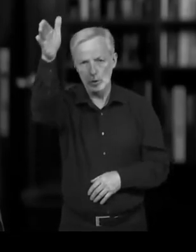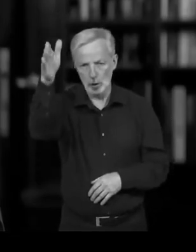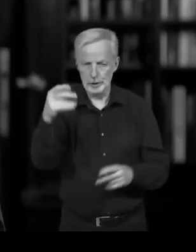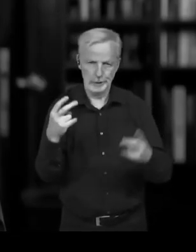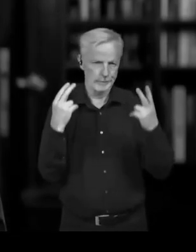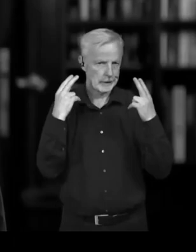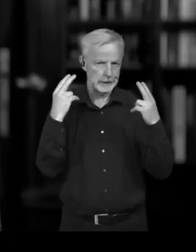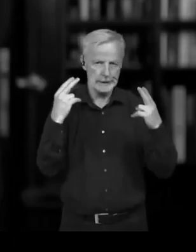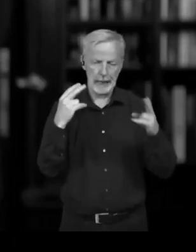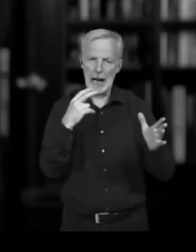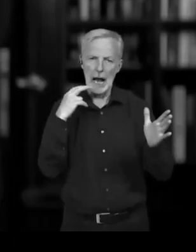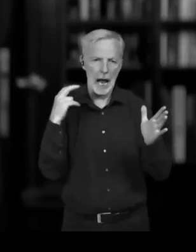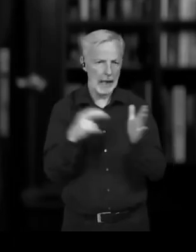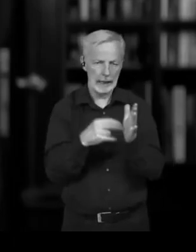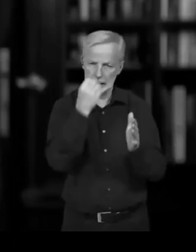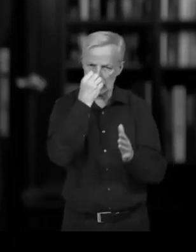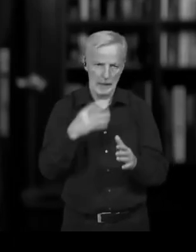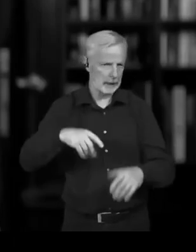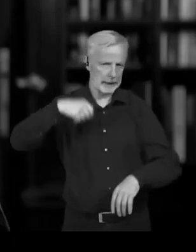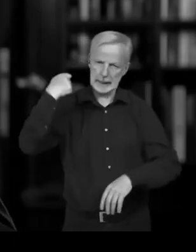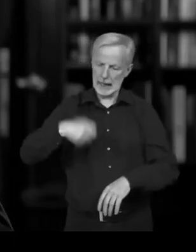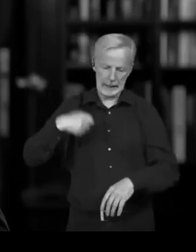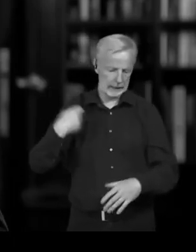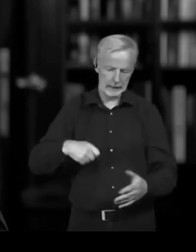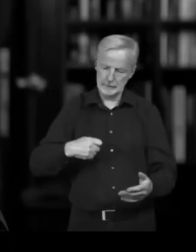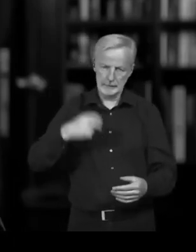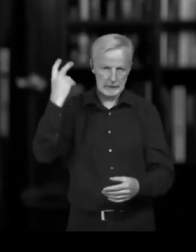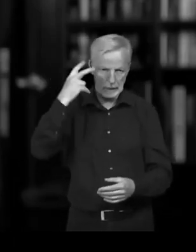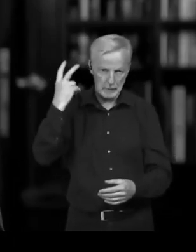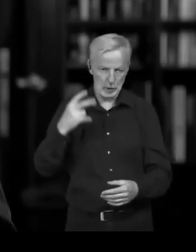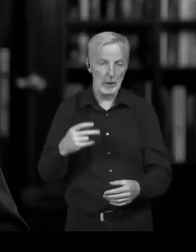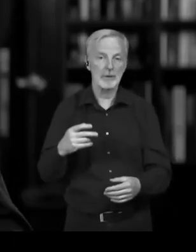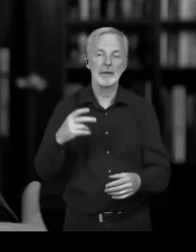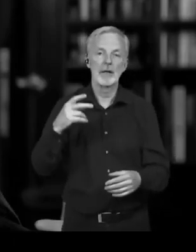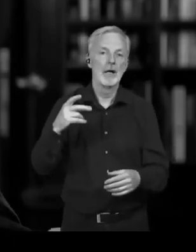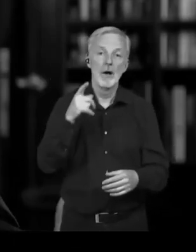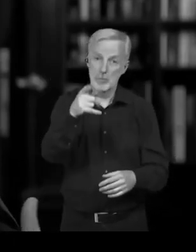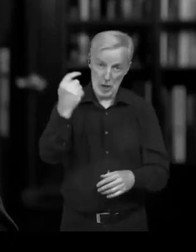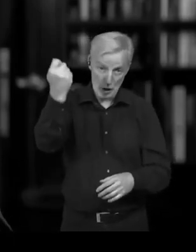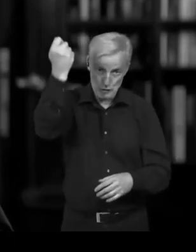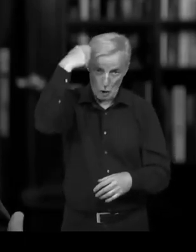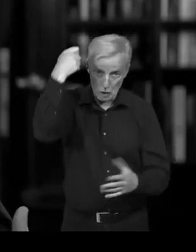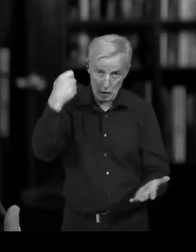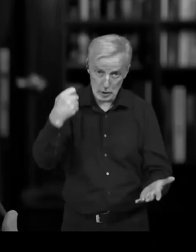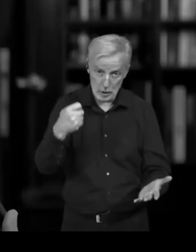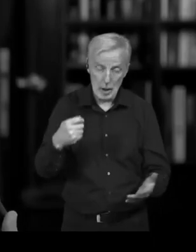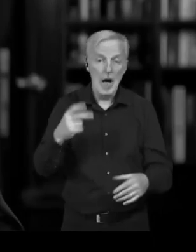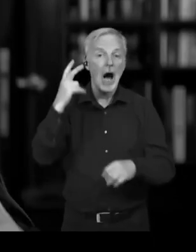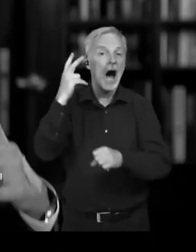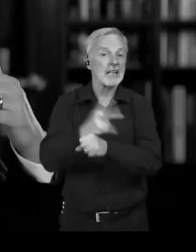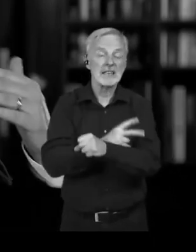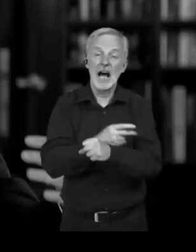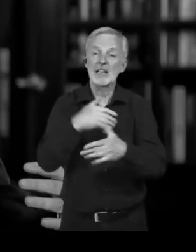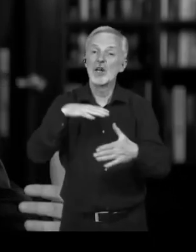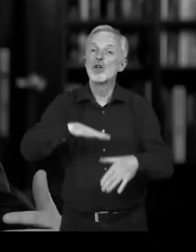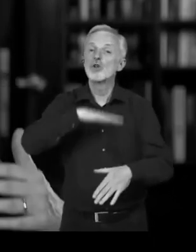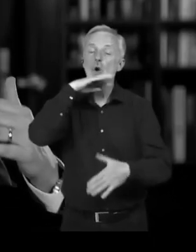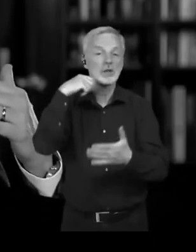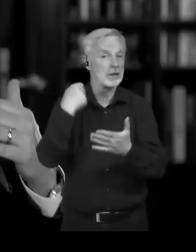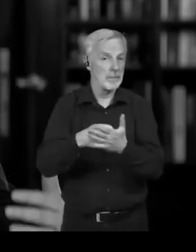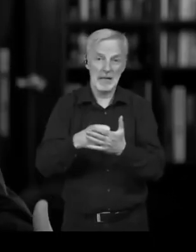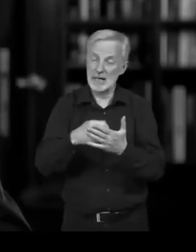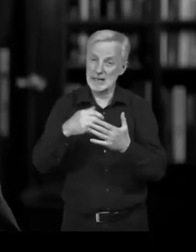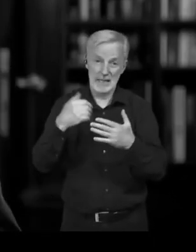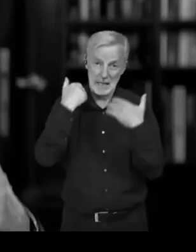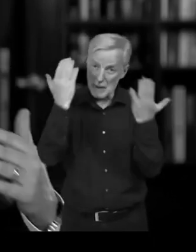To dopadlo tak, že prostě jsme v prdeli. Jsme v prdeli a to říkám jako upřímně tak, jak to